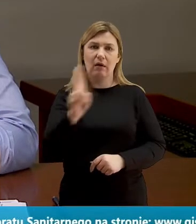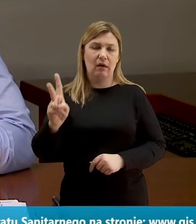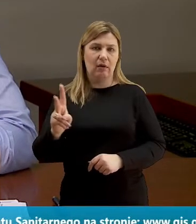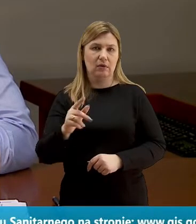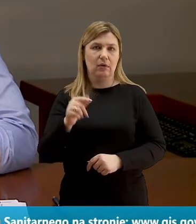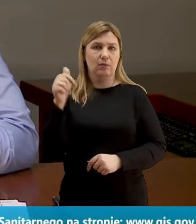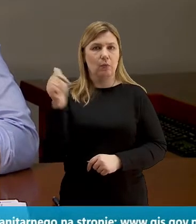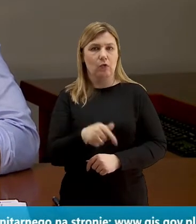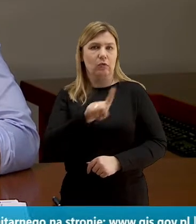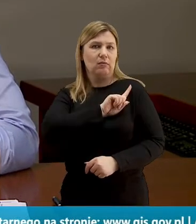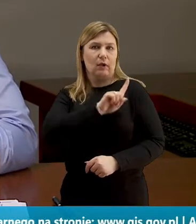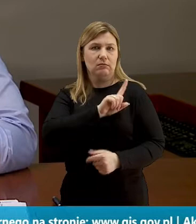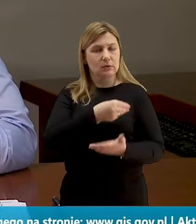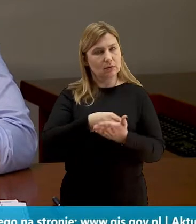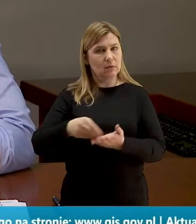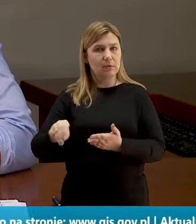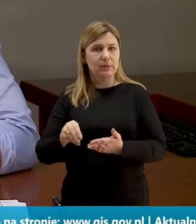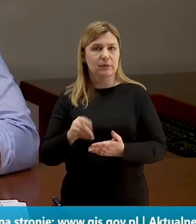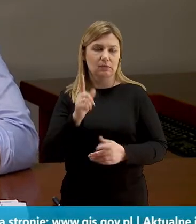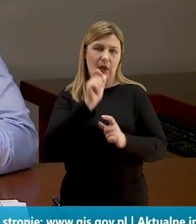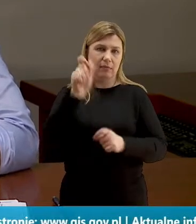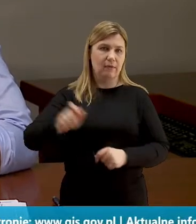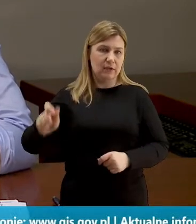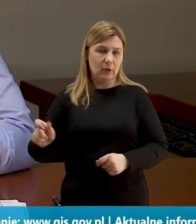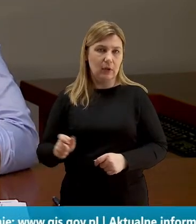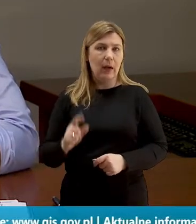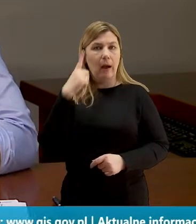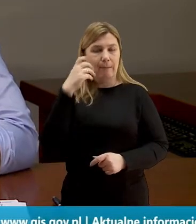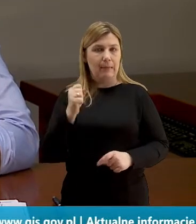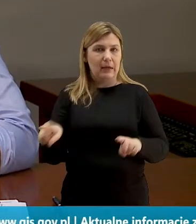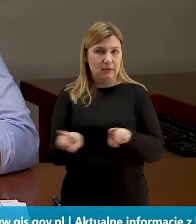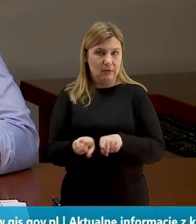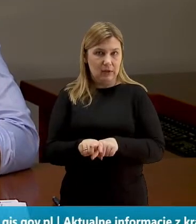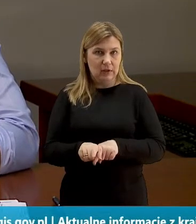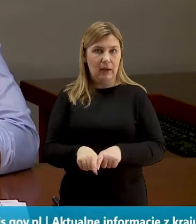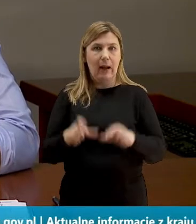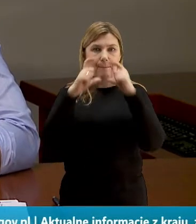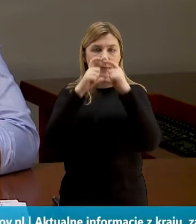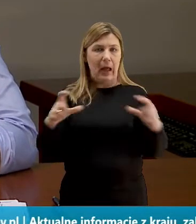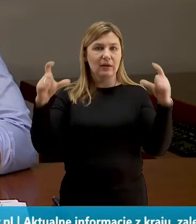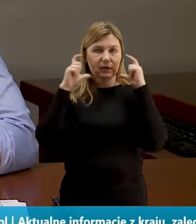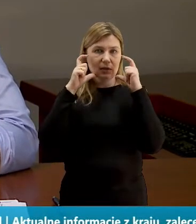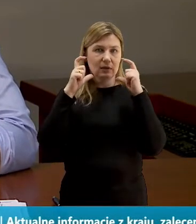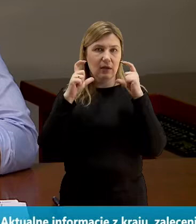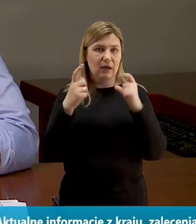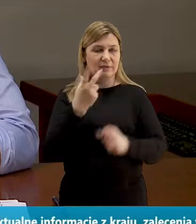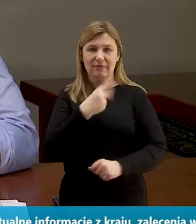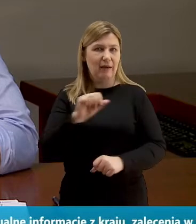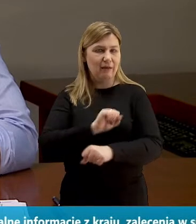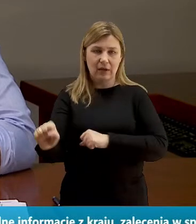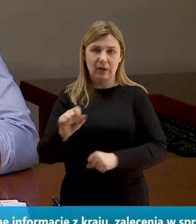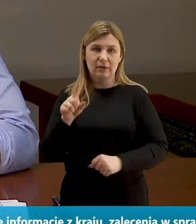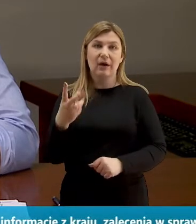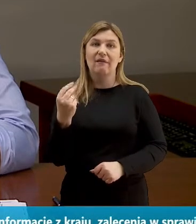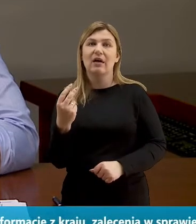w nie indywidualnie. Pamiętajmy też, że maska nie stanowi gwarancji